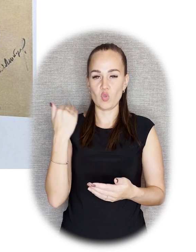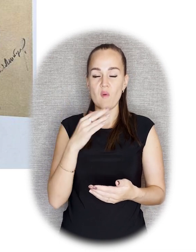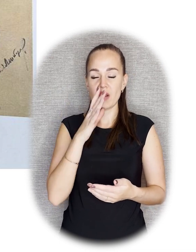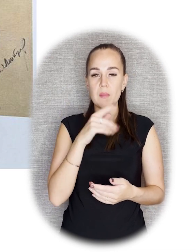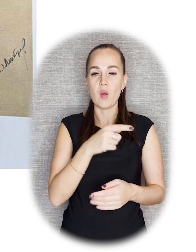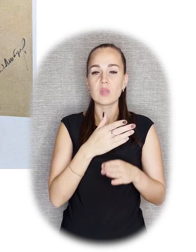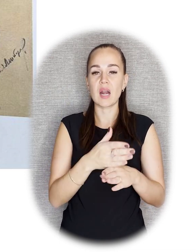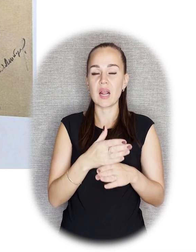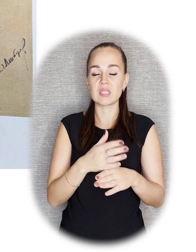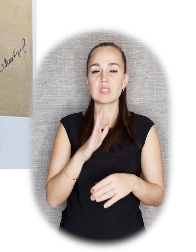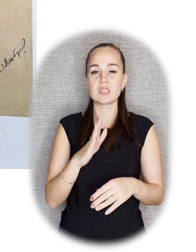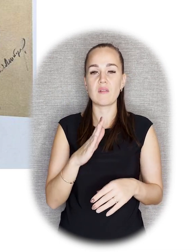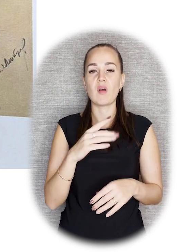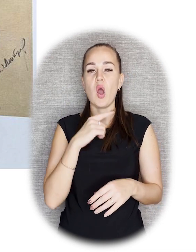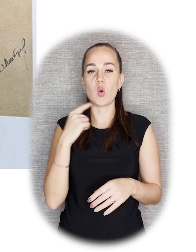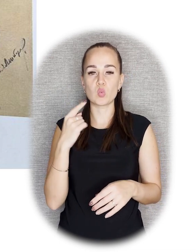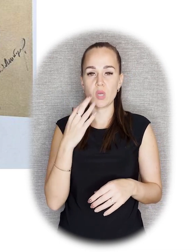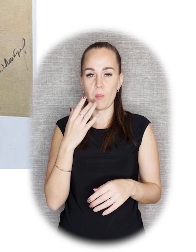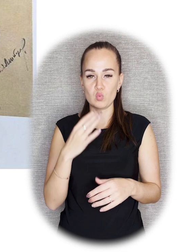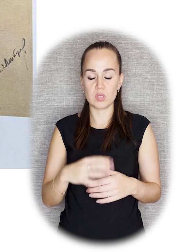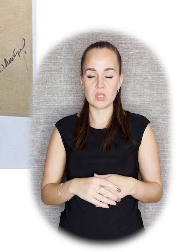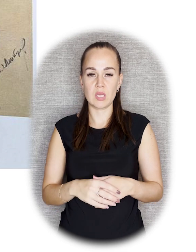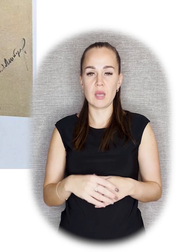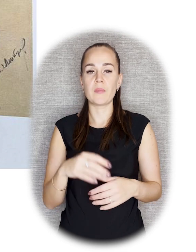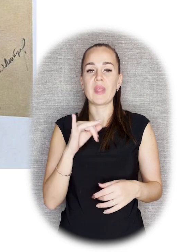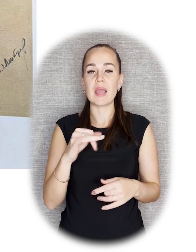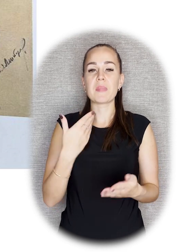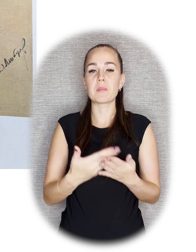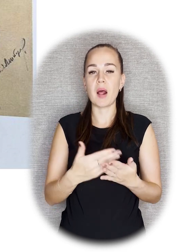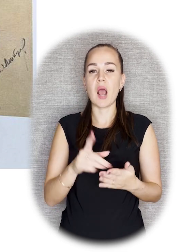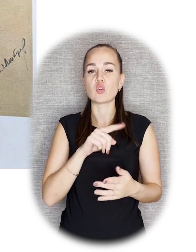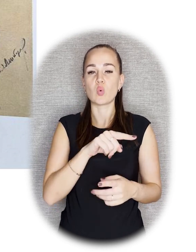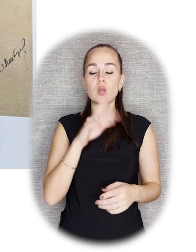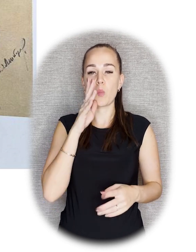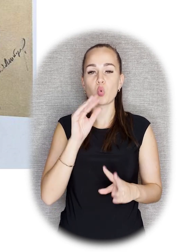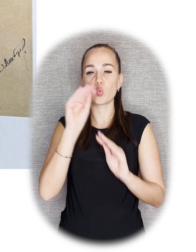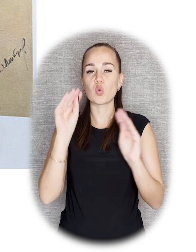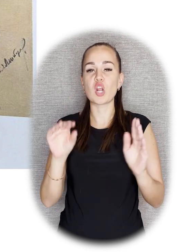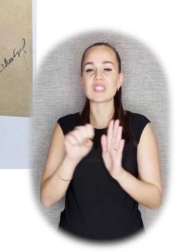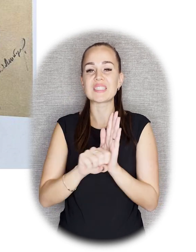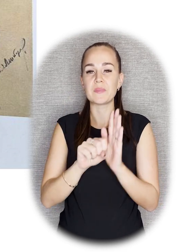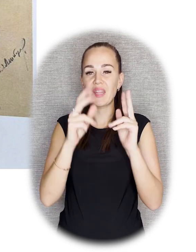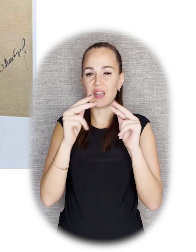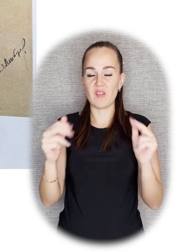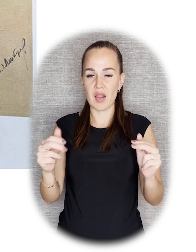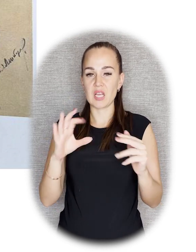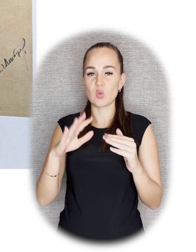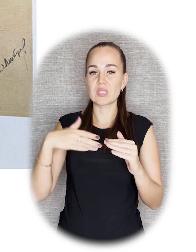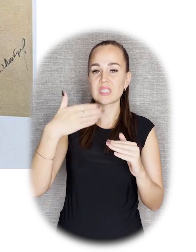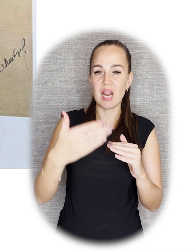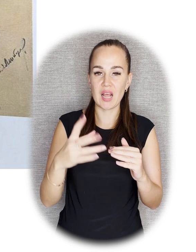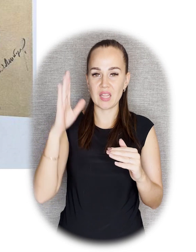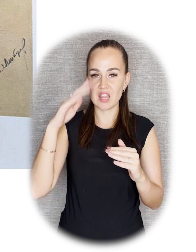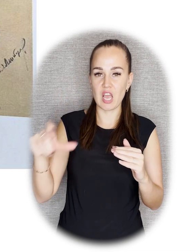предполагалось, что этим панно будет украшен Зимний дворец со стороны набережной.